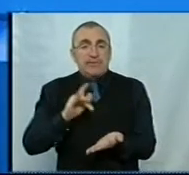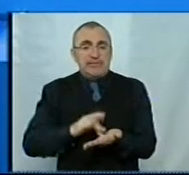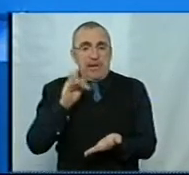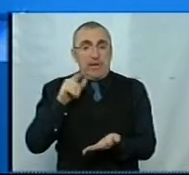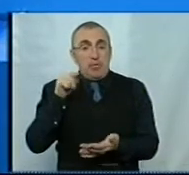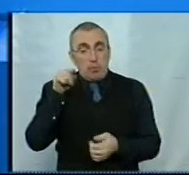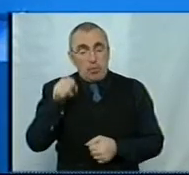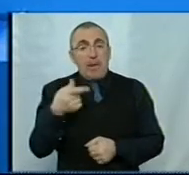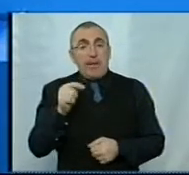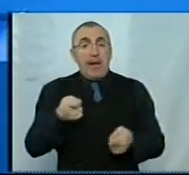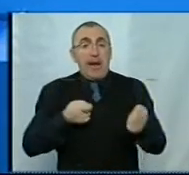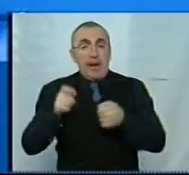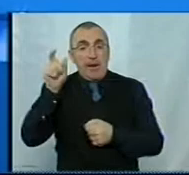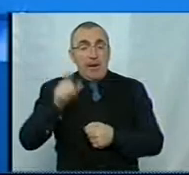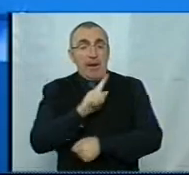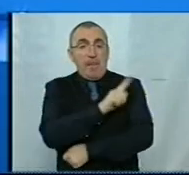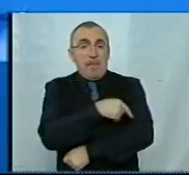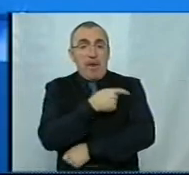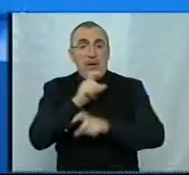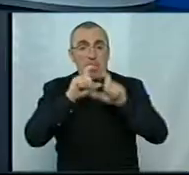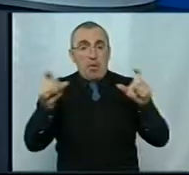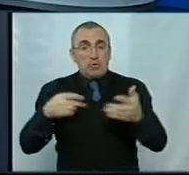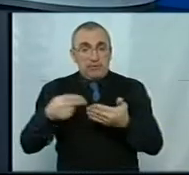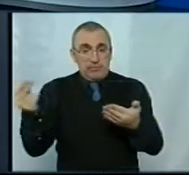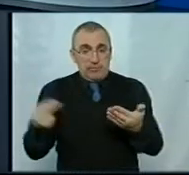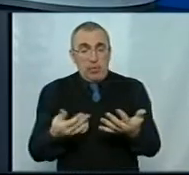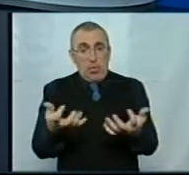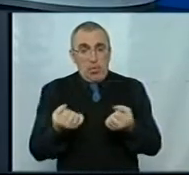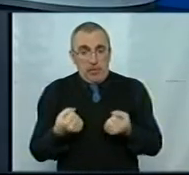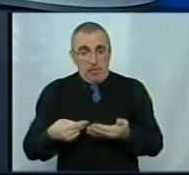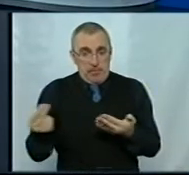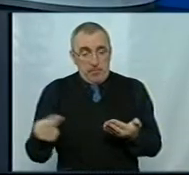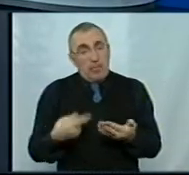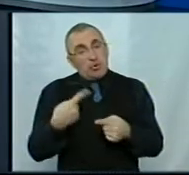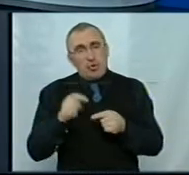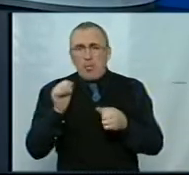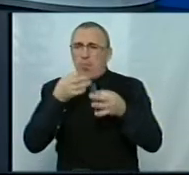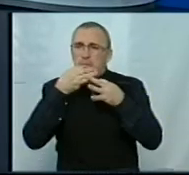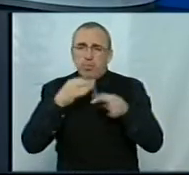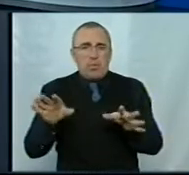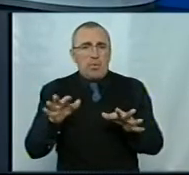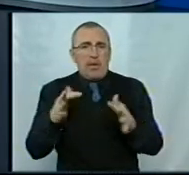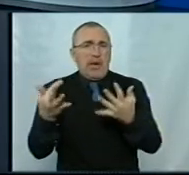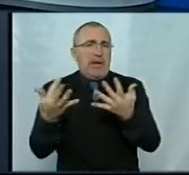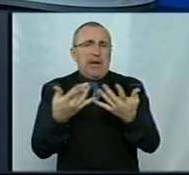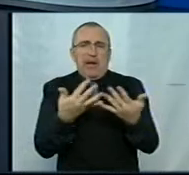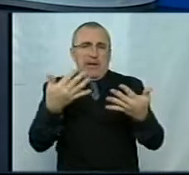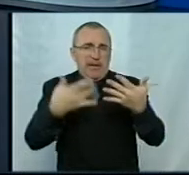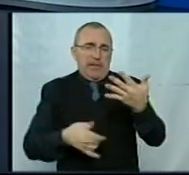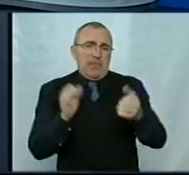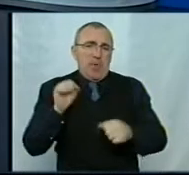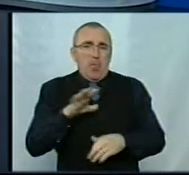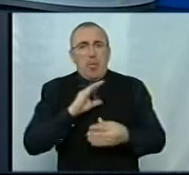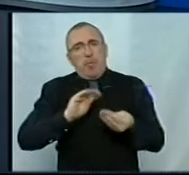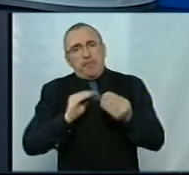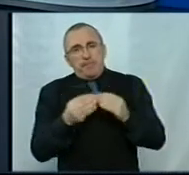керівник медустанови заключав, отримував підпис? Чи можна піти в будь-який, адже це кілька? Ми тут прогнозуємо можливі